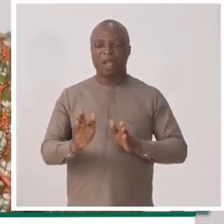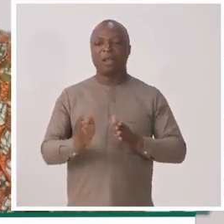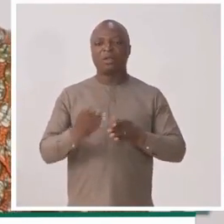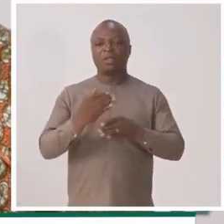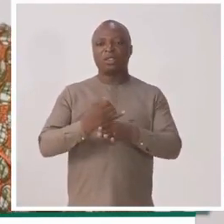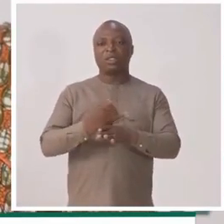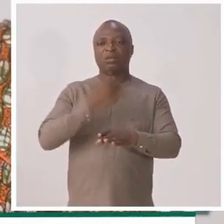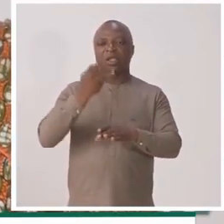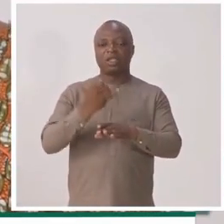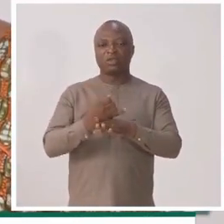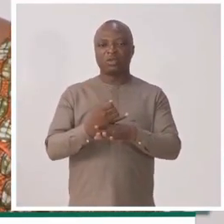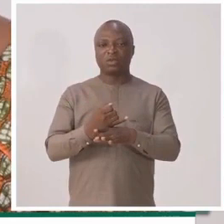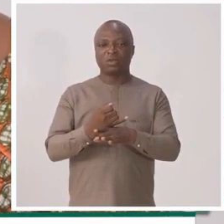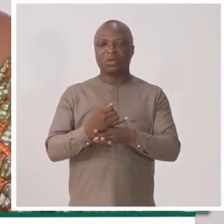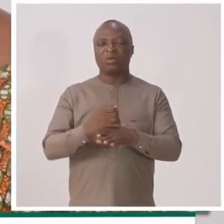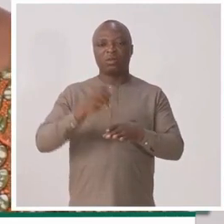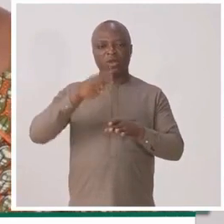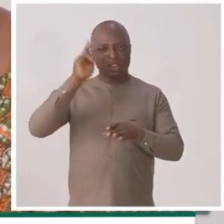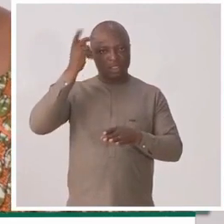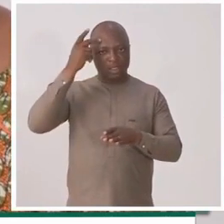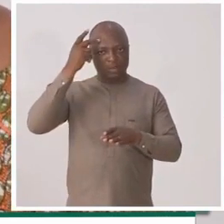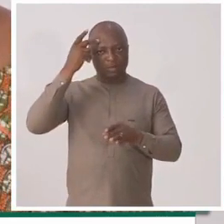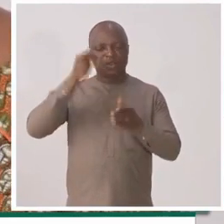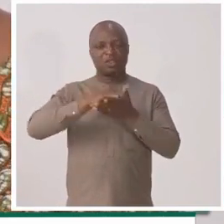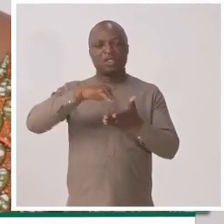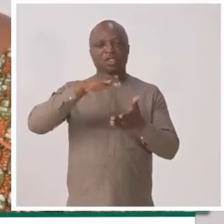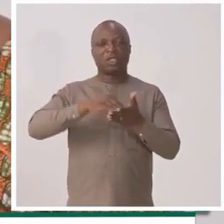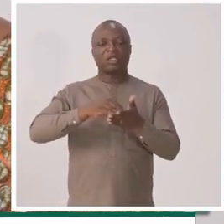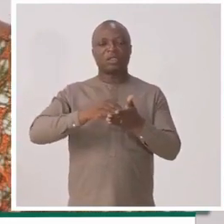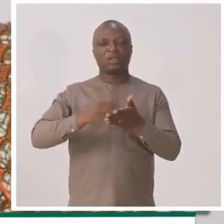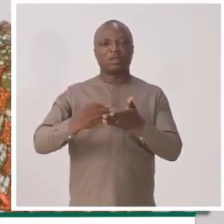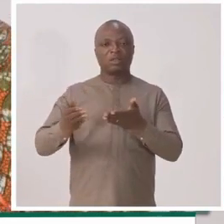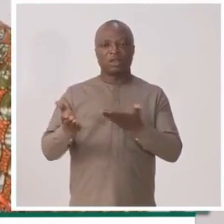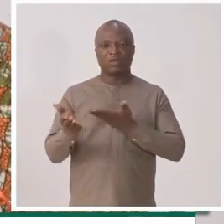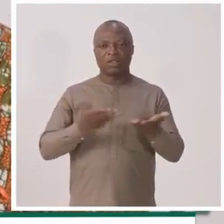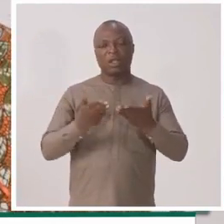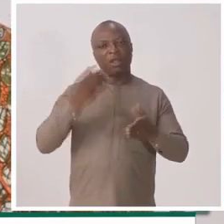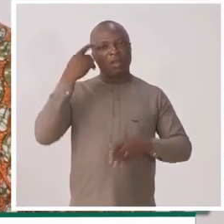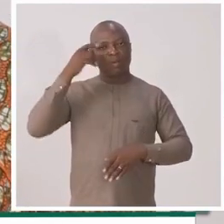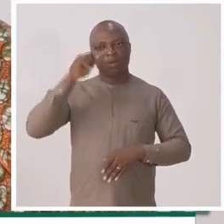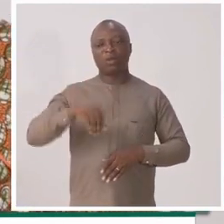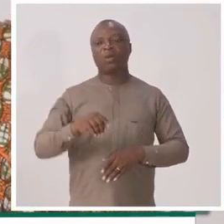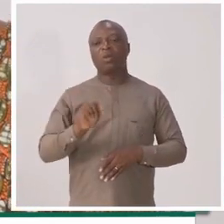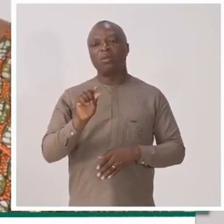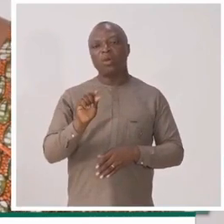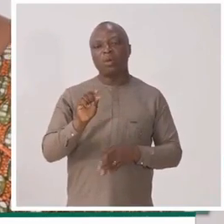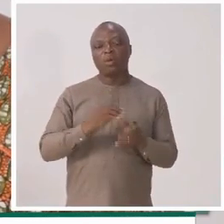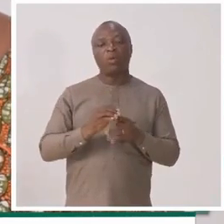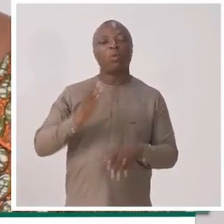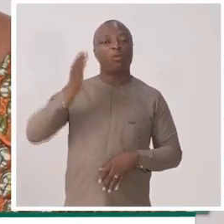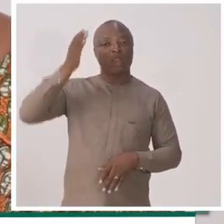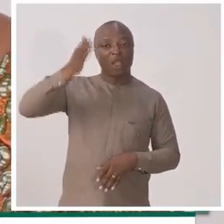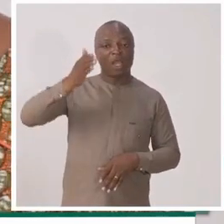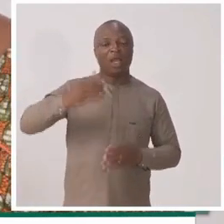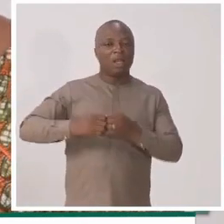plan d'implantation, pardonnez la tautologie phonétique, de ces stations-services-là pour que, peu ou prou,